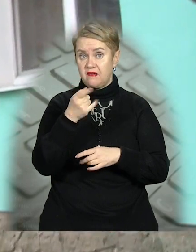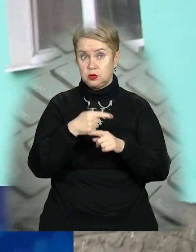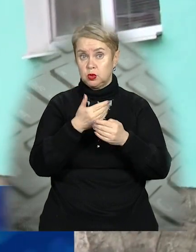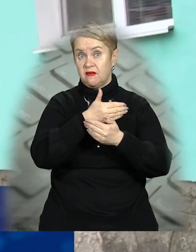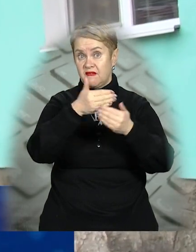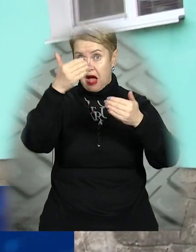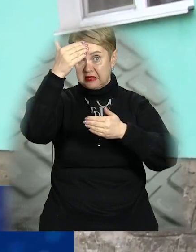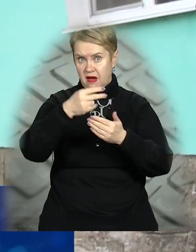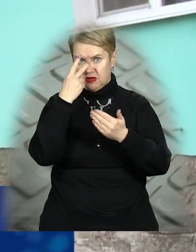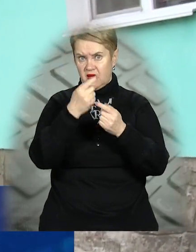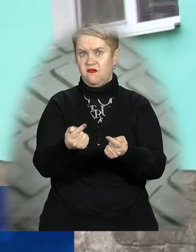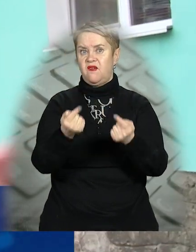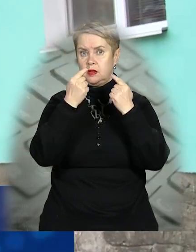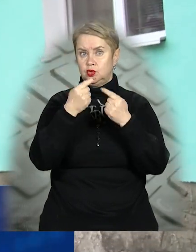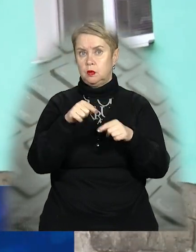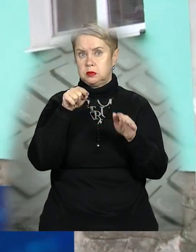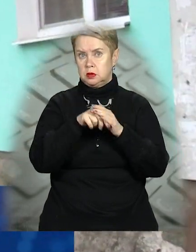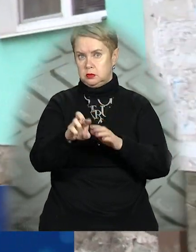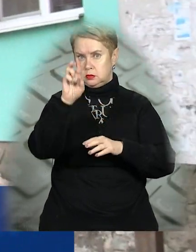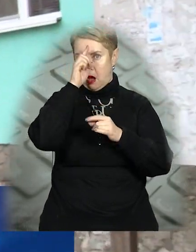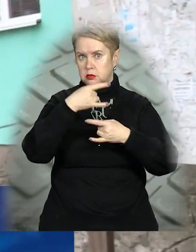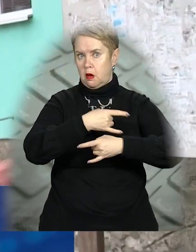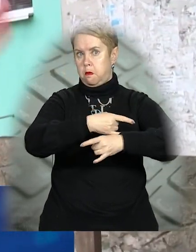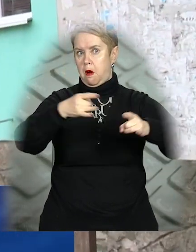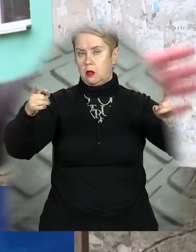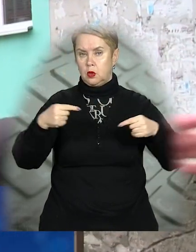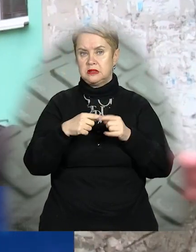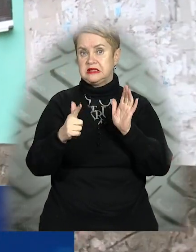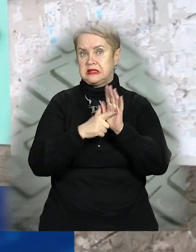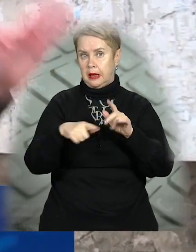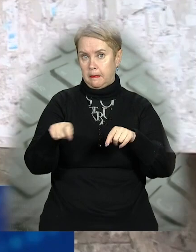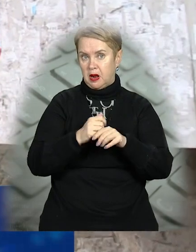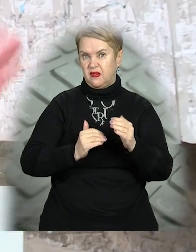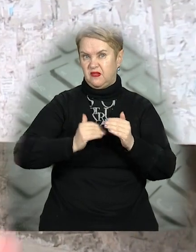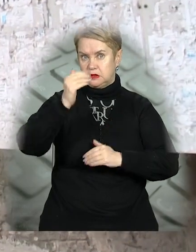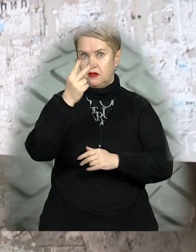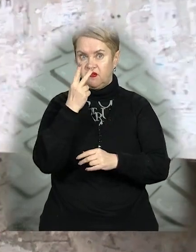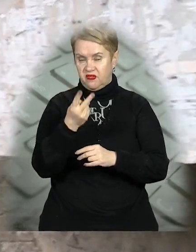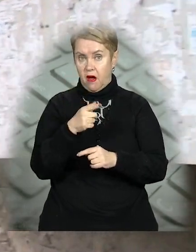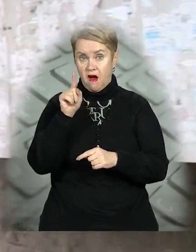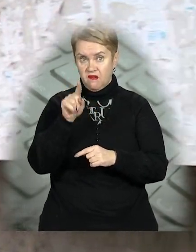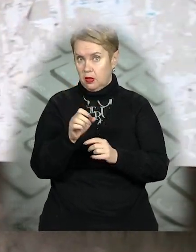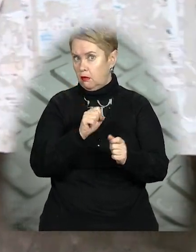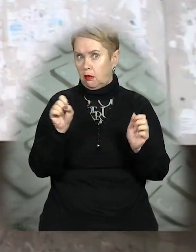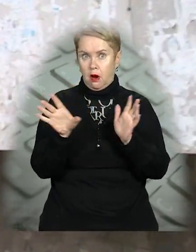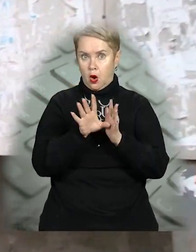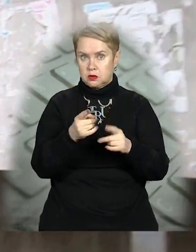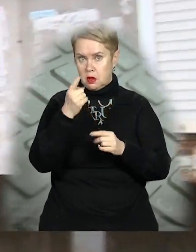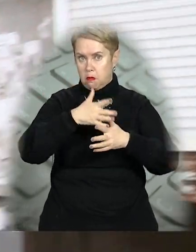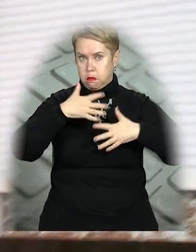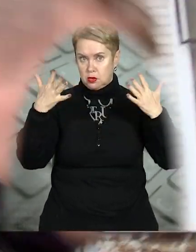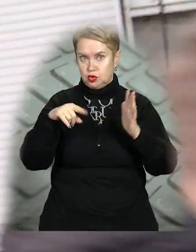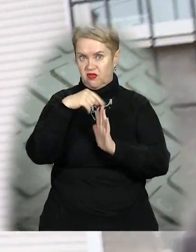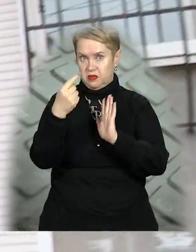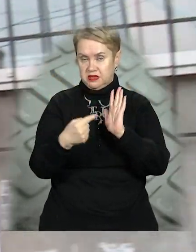з фасаду будинку виступає величезний, по суті, царський балкон. Довжиною в понад сім метрів, висотою в два. Він рекордсмен, один з найбільших